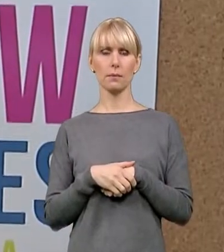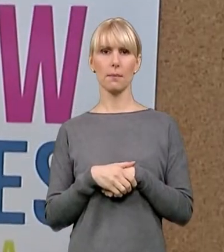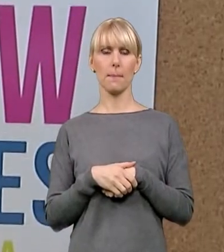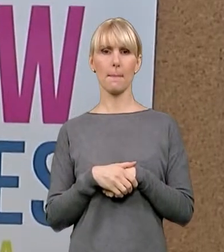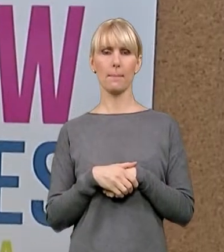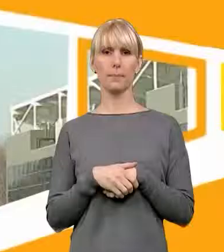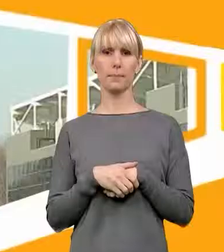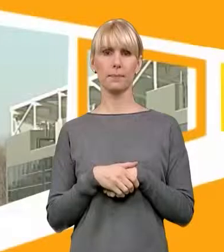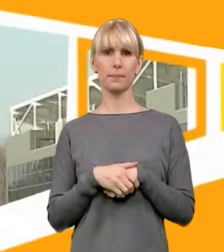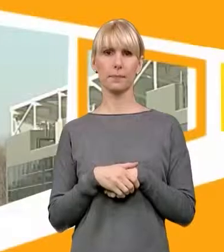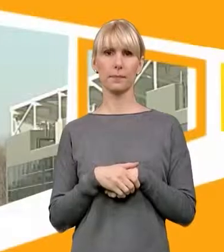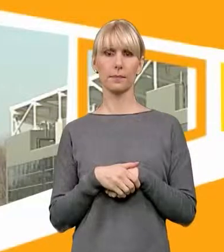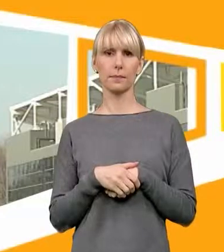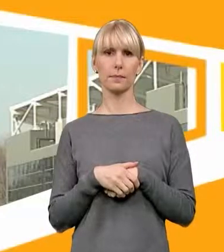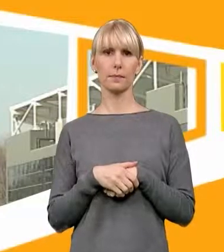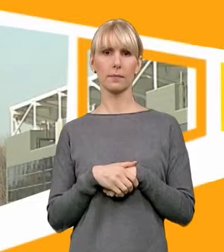Muzyka